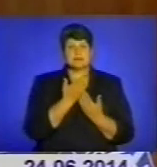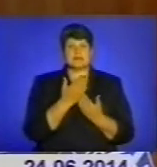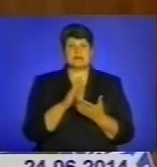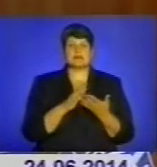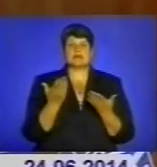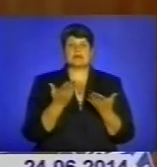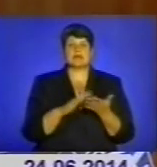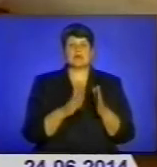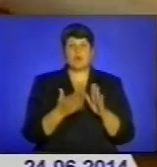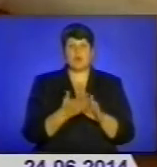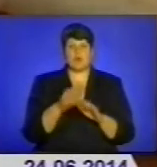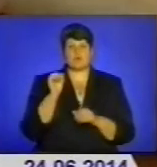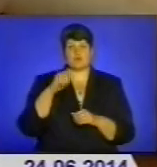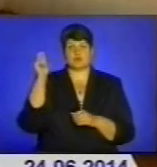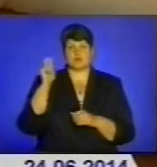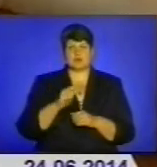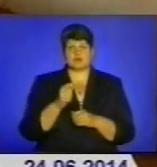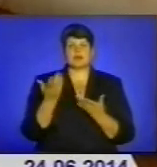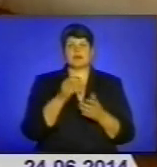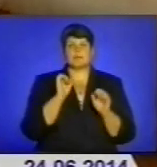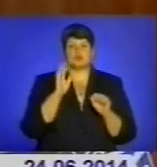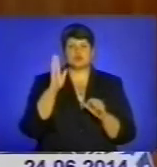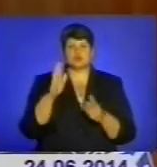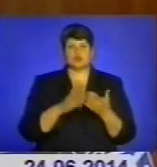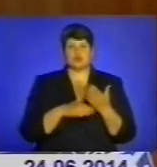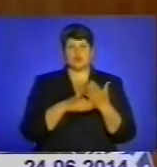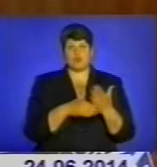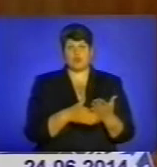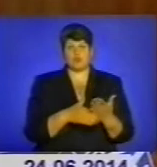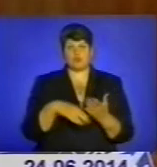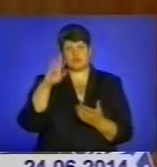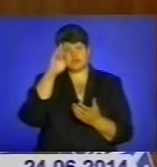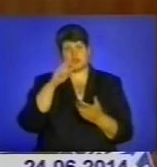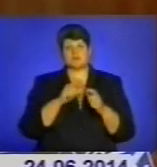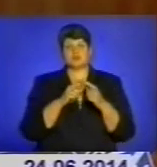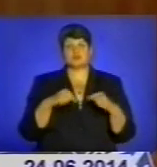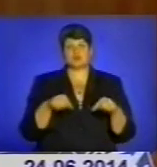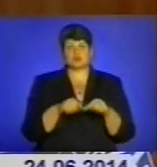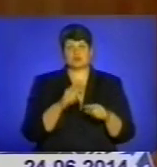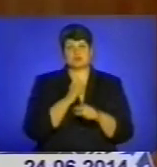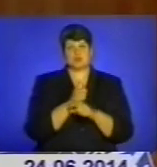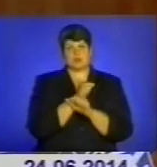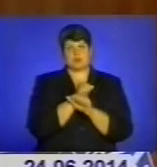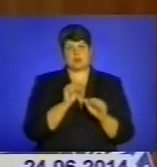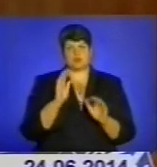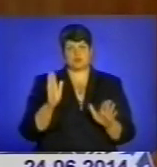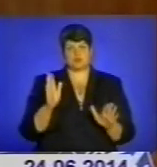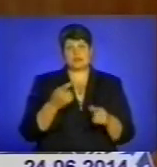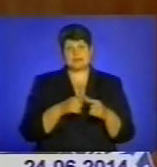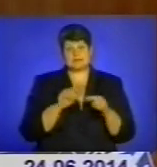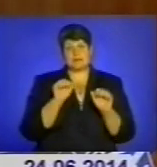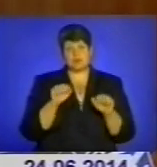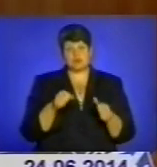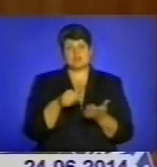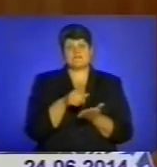умовах можливо приїжджати, яка може бути допомога. Від державних структур такої заборони не може бути. Це може просто